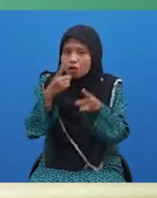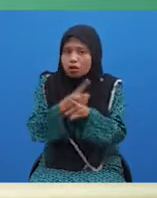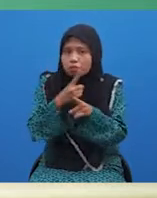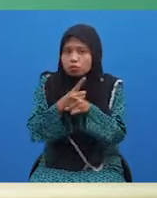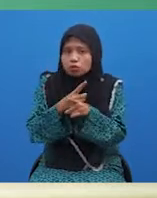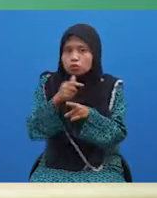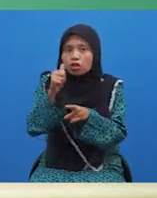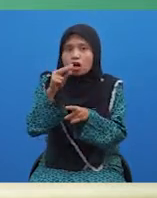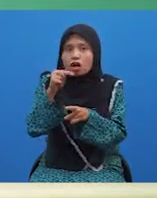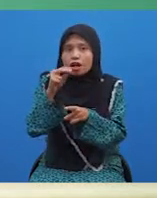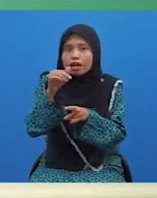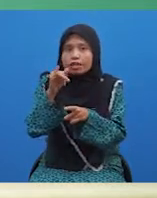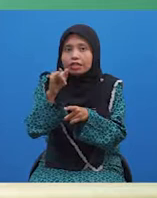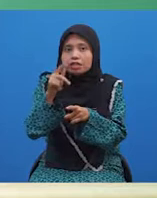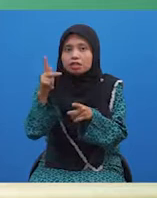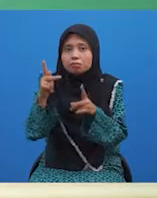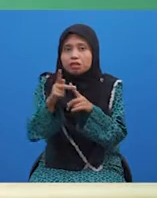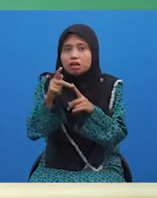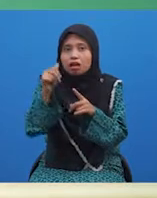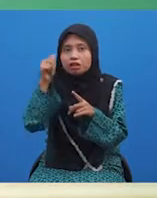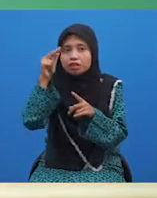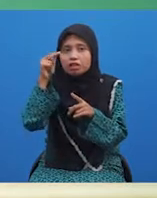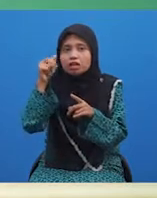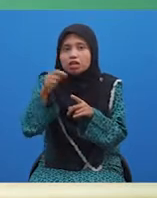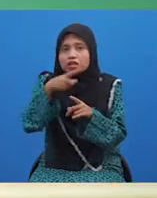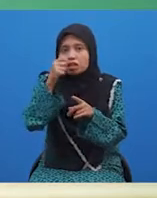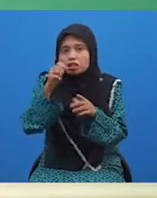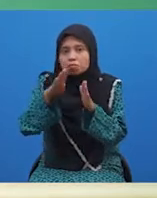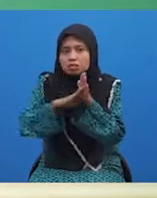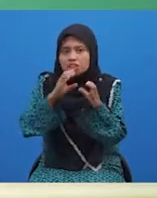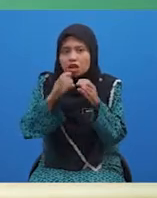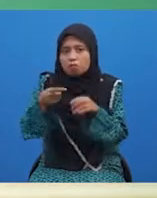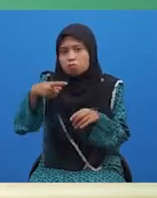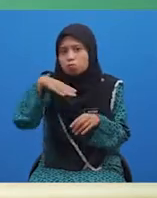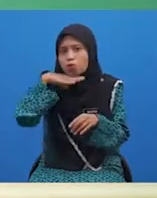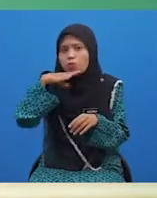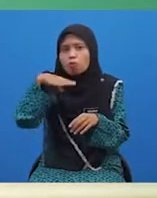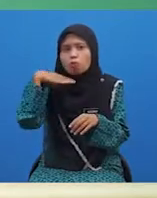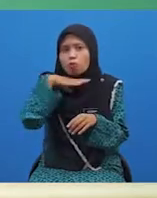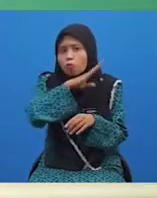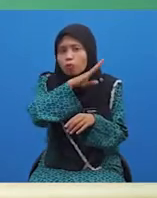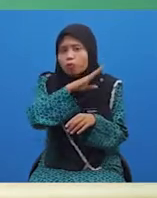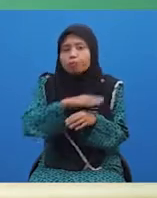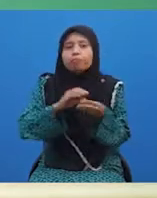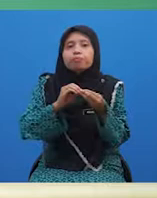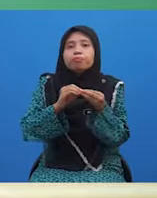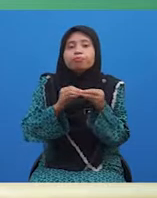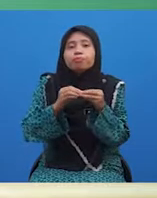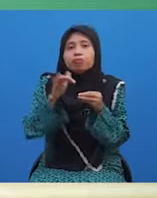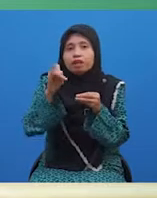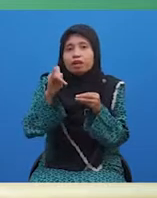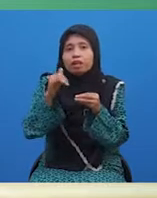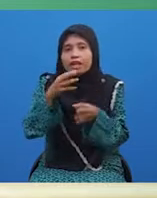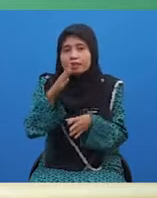betul Ani terhadap Ana kerana bercakap bohong. Satu markah untuk soalan ini. Ayat Y